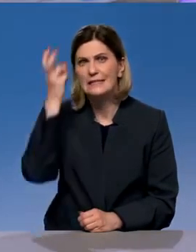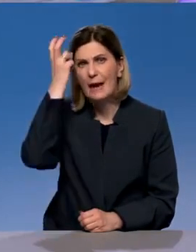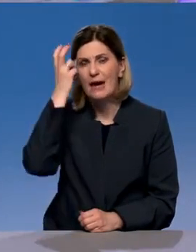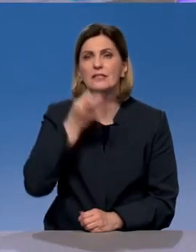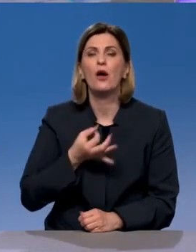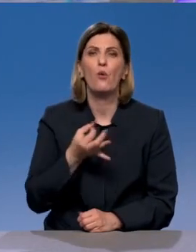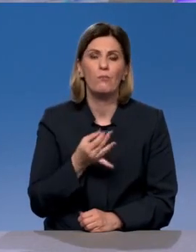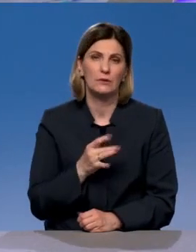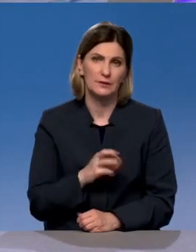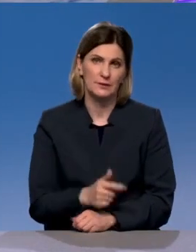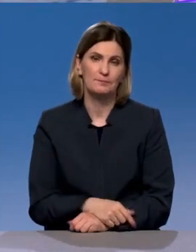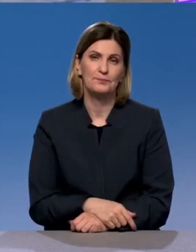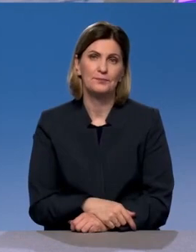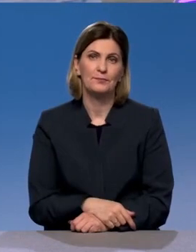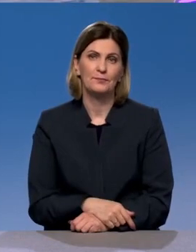Самарская область? Самарская?